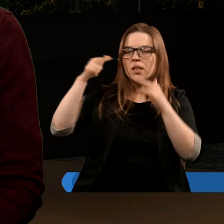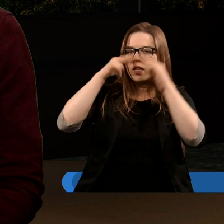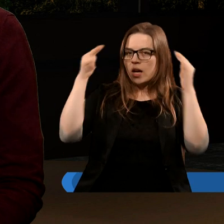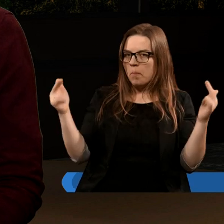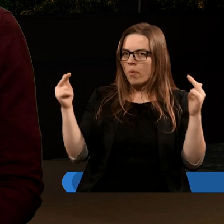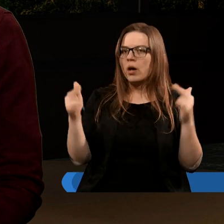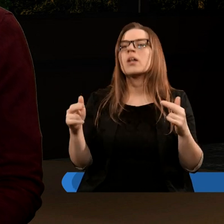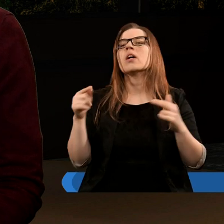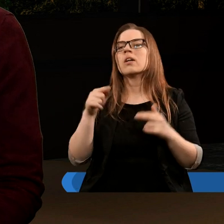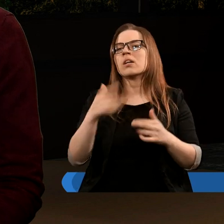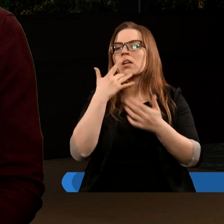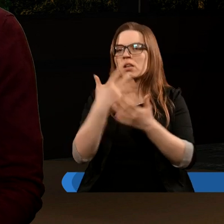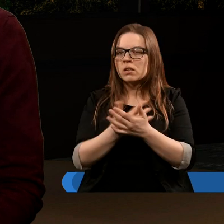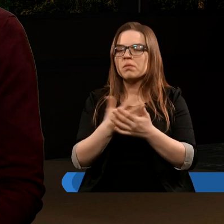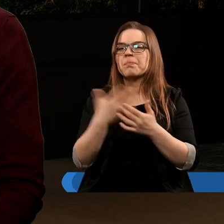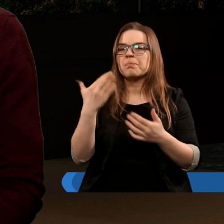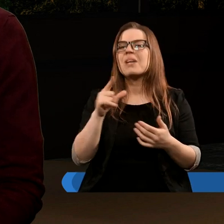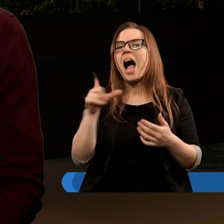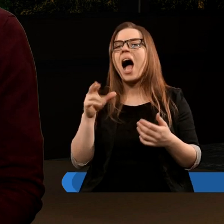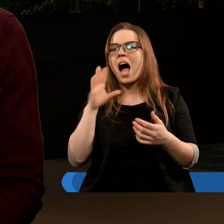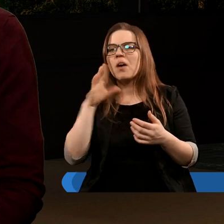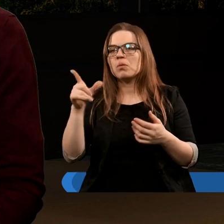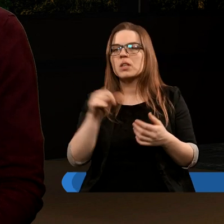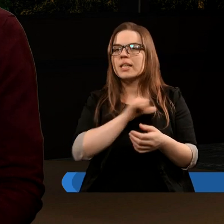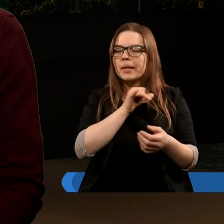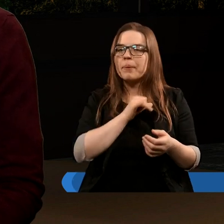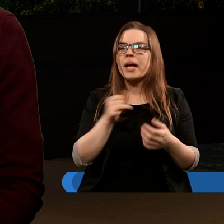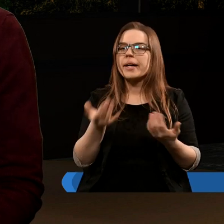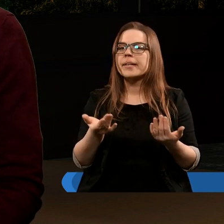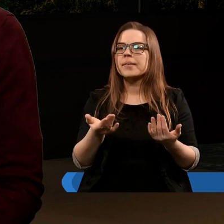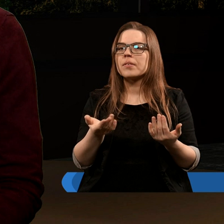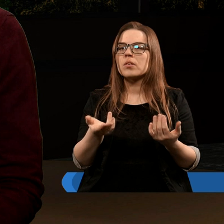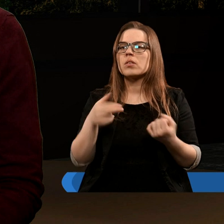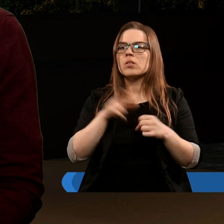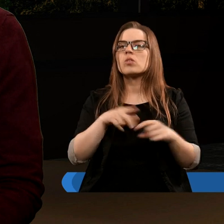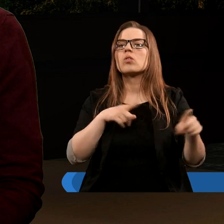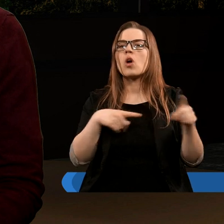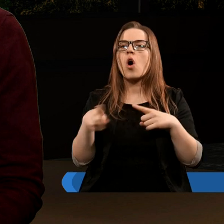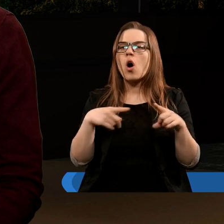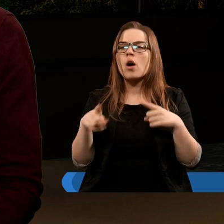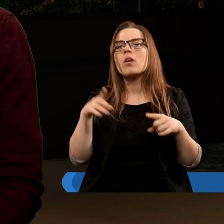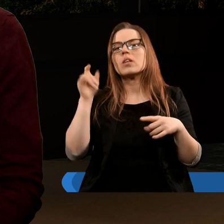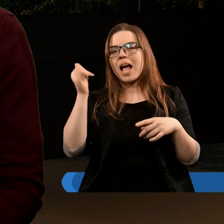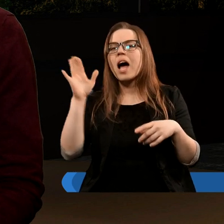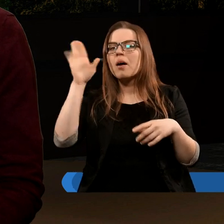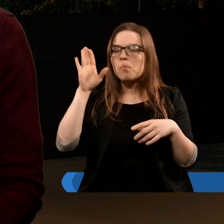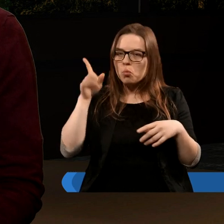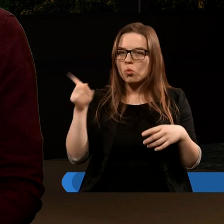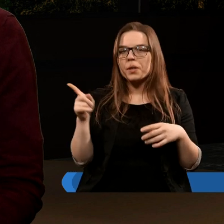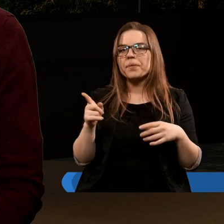a jest tutaj też użyte słowo Michał, czyli imię Michał, które oznacza, którzy jak Bóg.